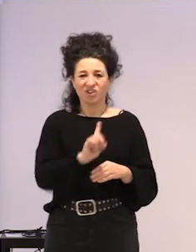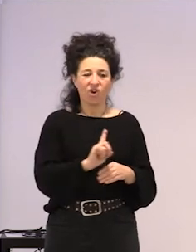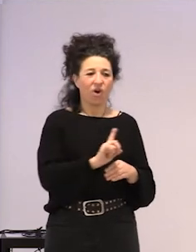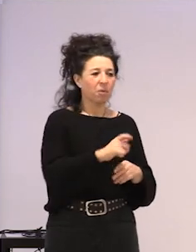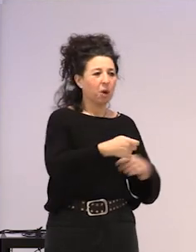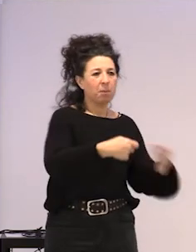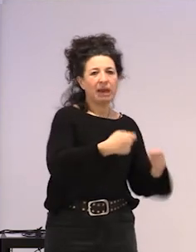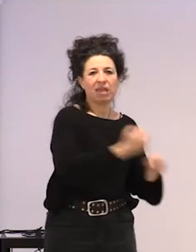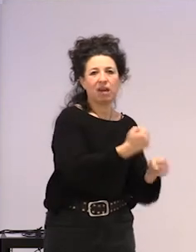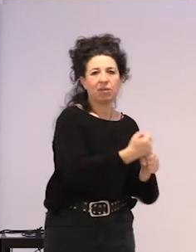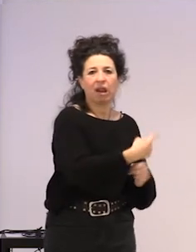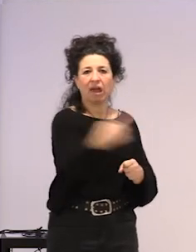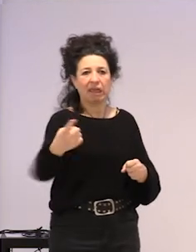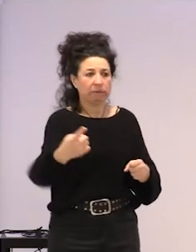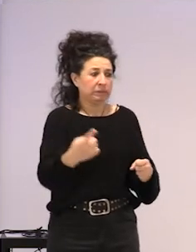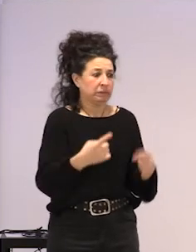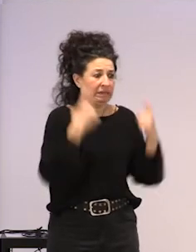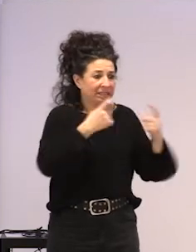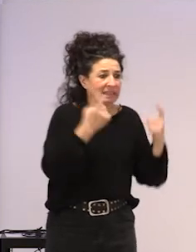kontratatzeko, gainera gaur egun, ba,